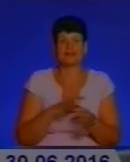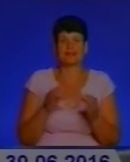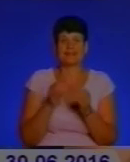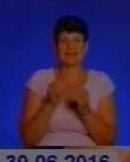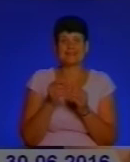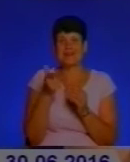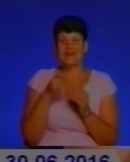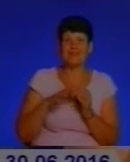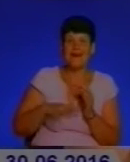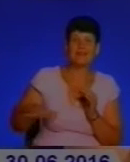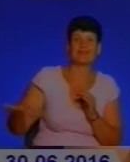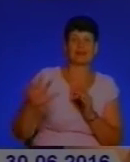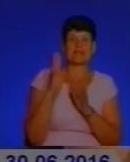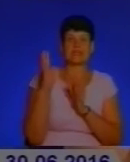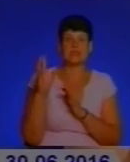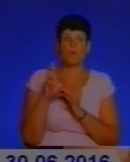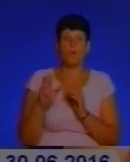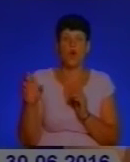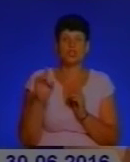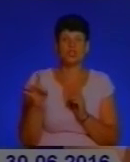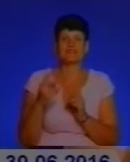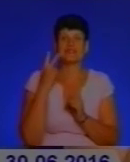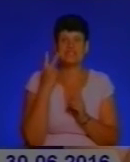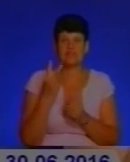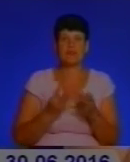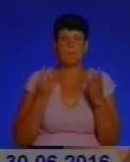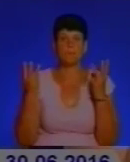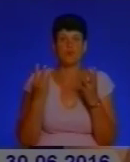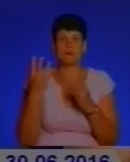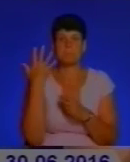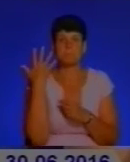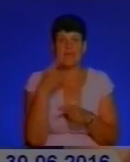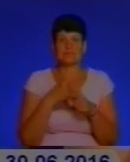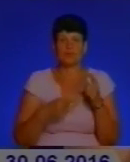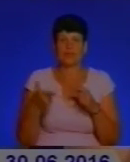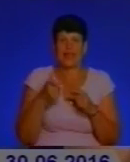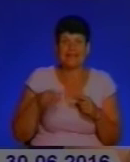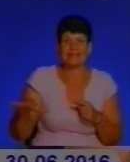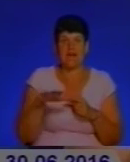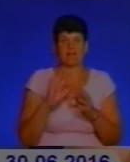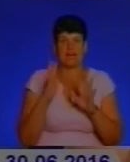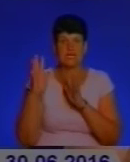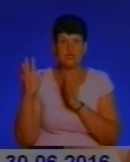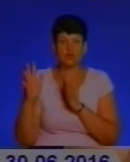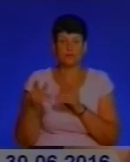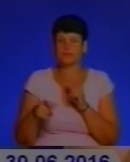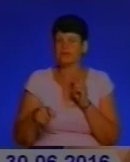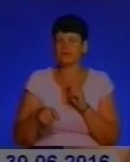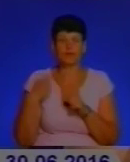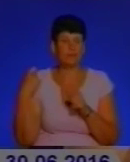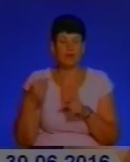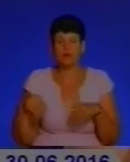гектарів лісу. Борщівський район, дві пожежі, 5,5 гектарів лісу. Тобто, збитки задаються великі,